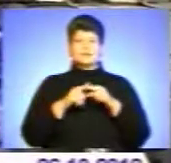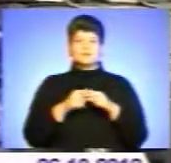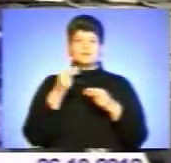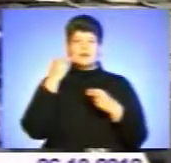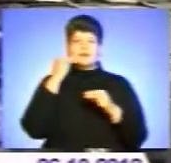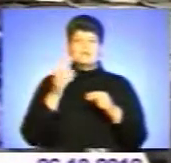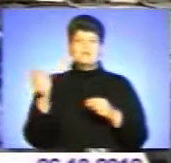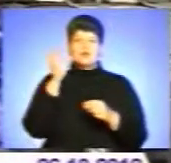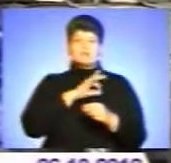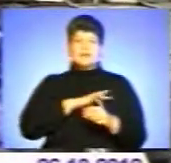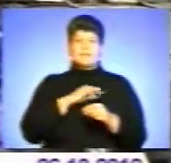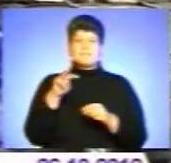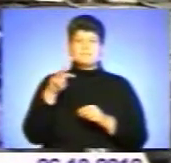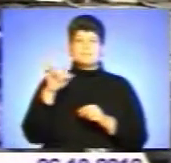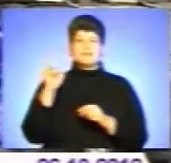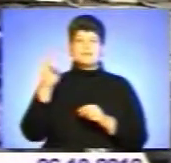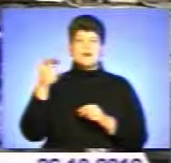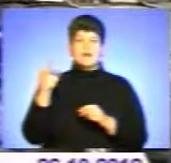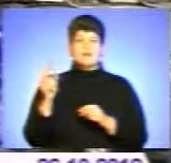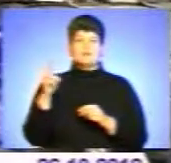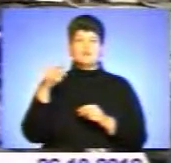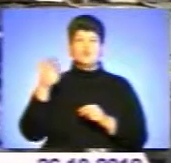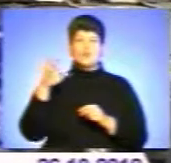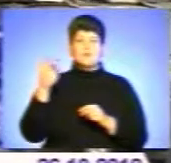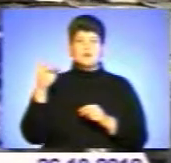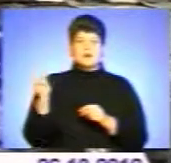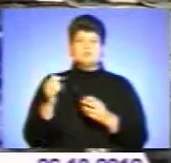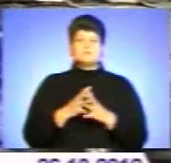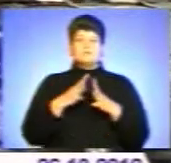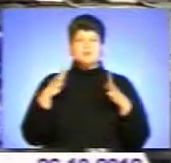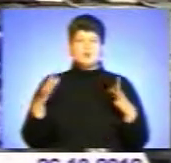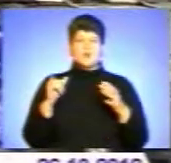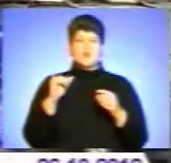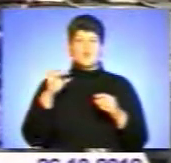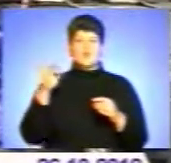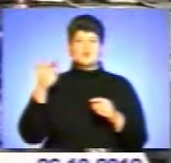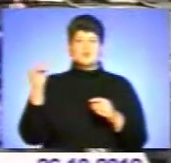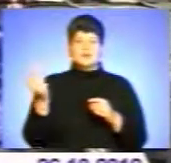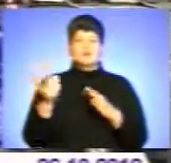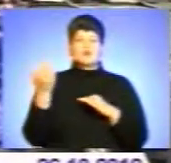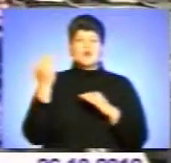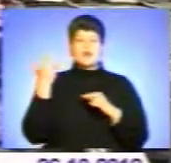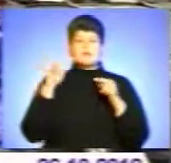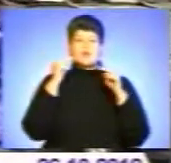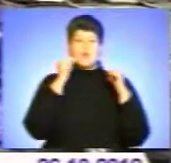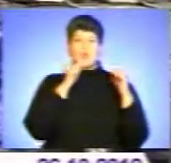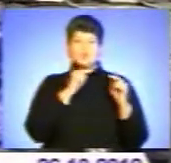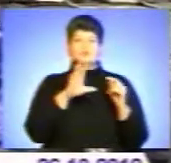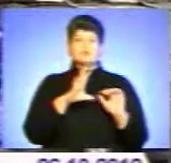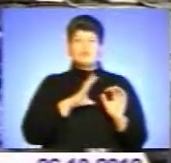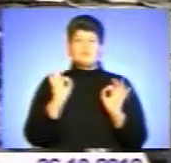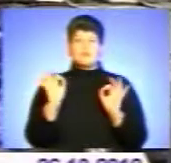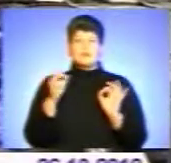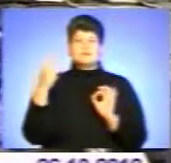використання мінеральних добрив призвела до збільшення врожайності. Якщо раніше, наприклад, для кукурудзи вважалася нормальна врожайність